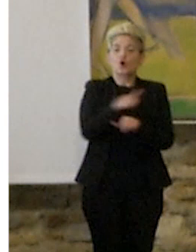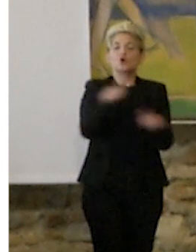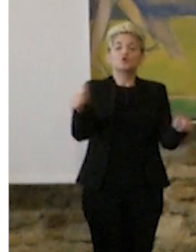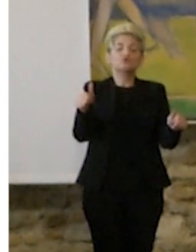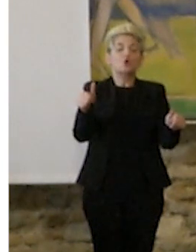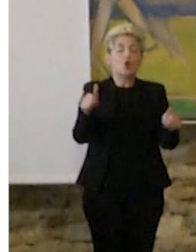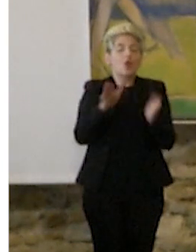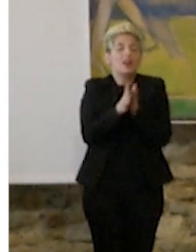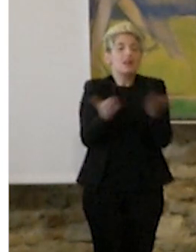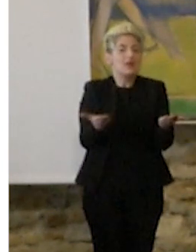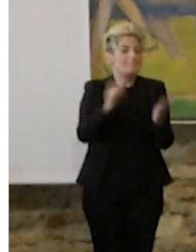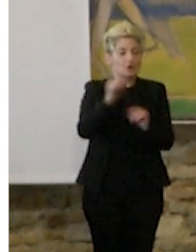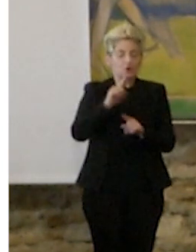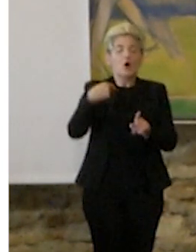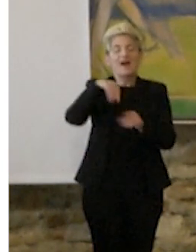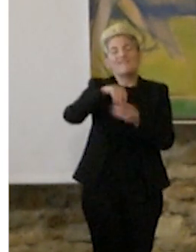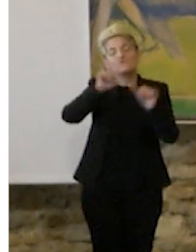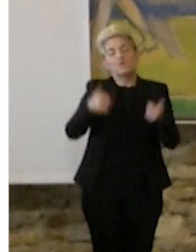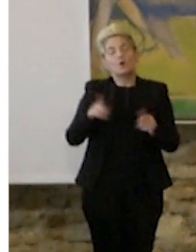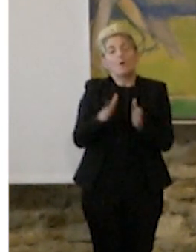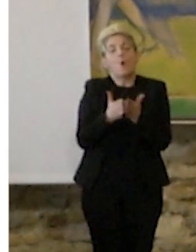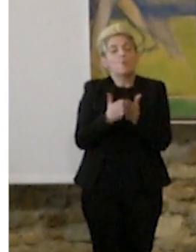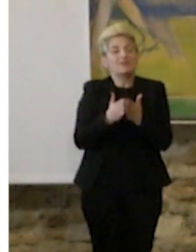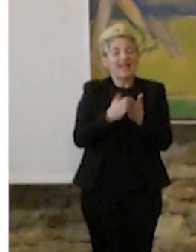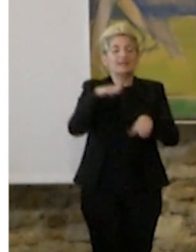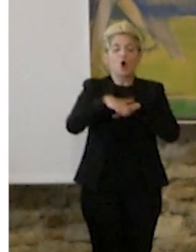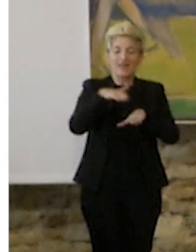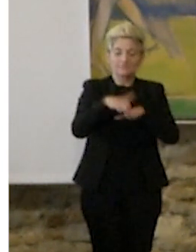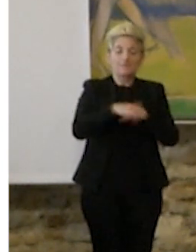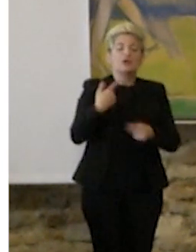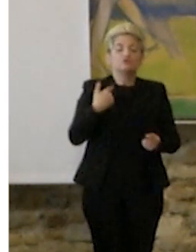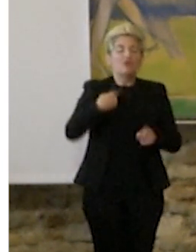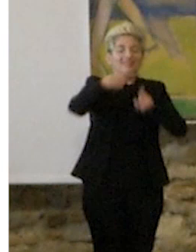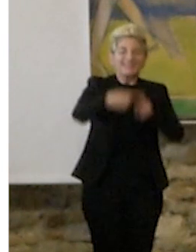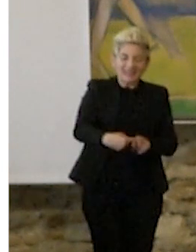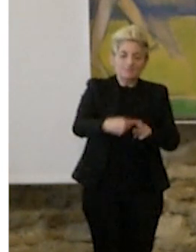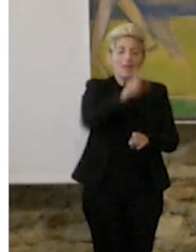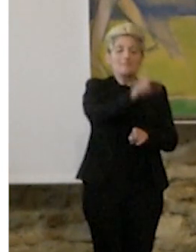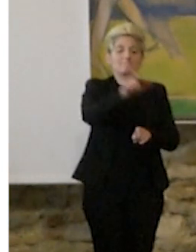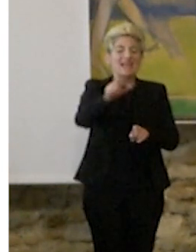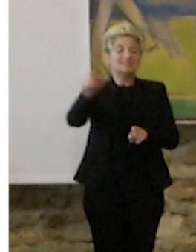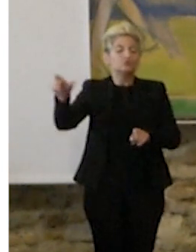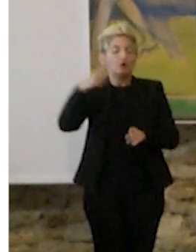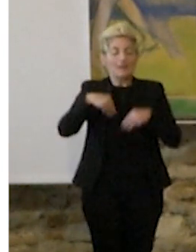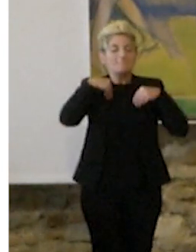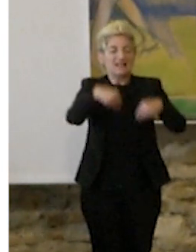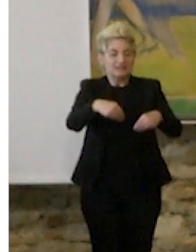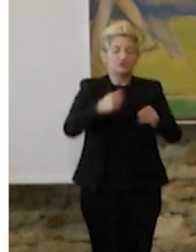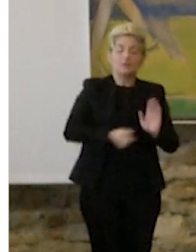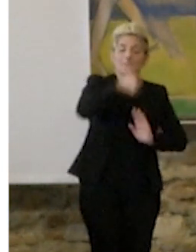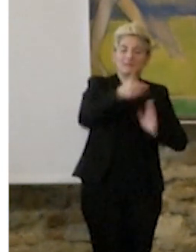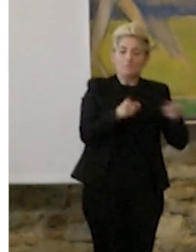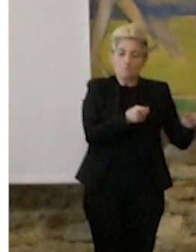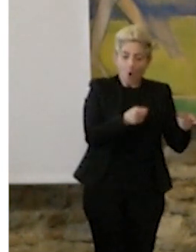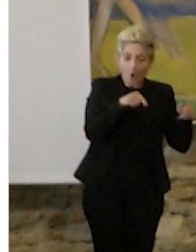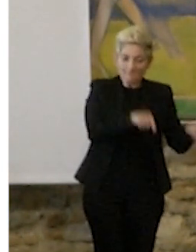delle esperienze, perché ci sono le testimonianze di tutte le persone che hanno partecipato nella prima fase e nella seconda, dove per